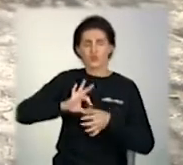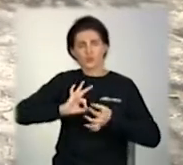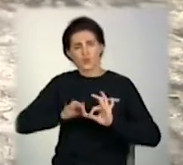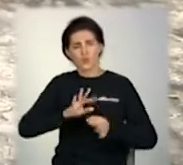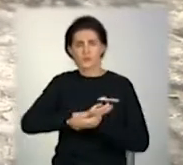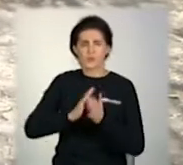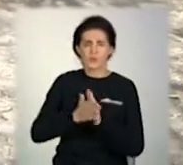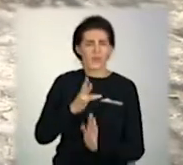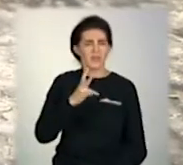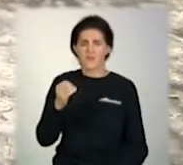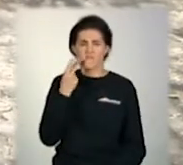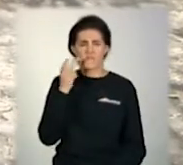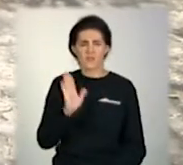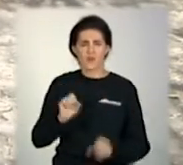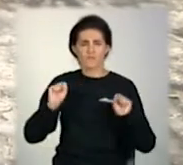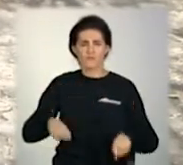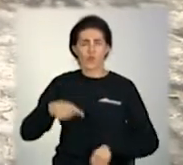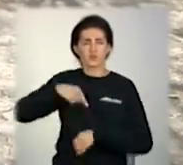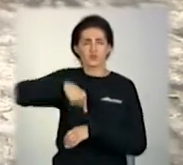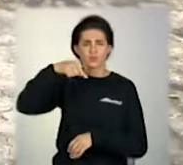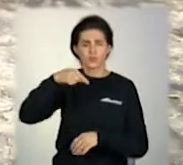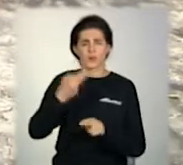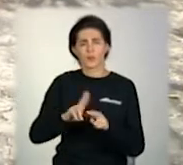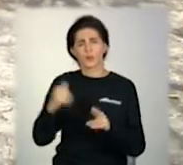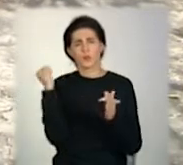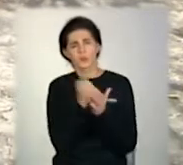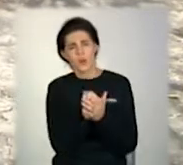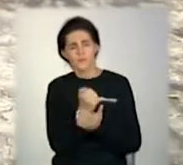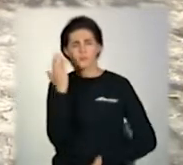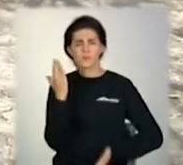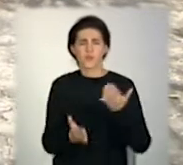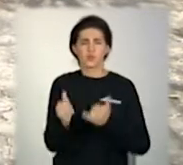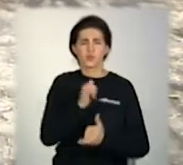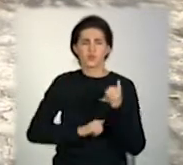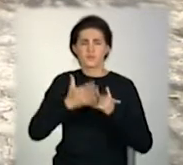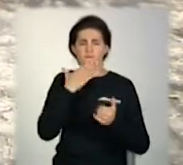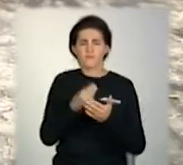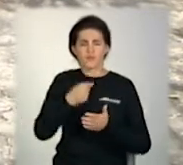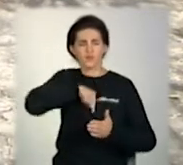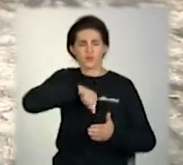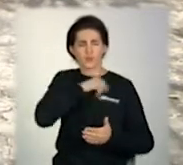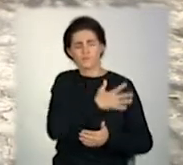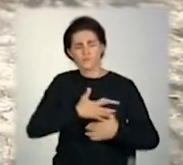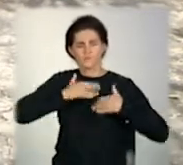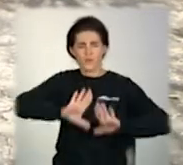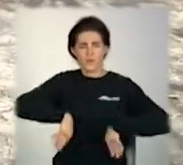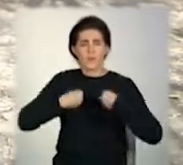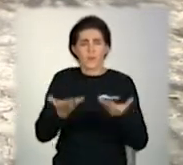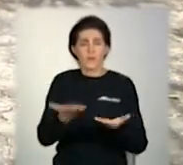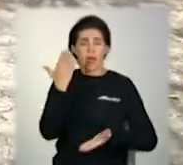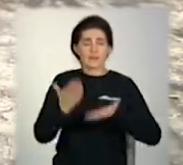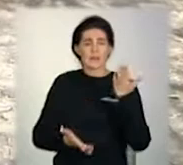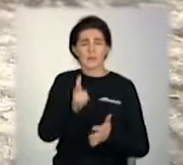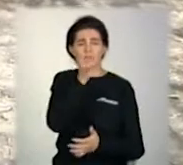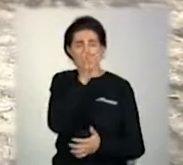може якось відреагувати, наприклад, вдарити або якось ще вимістити всю свою напругу. Але якщо вона пожартує і